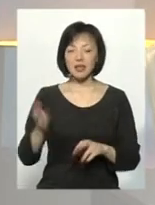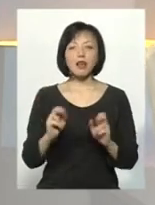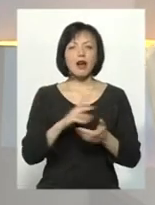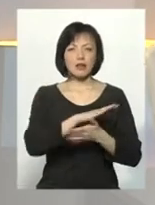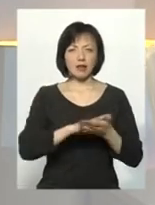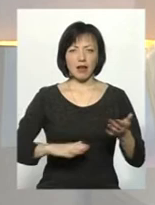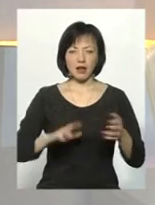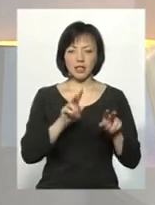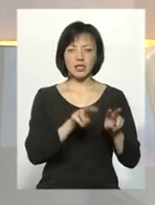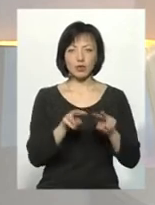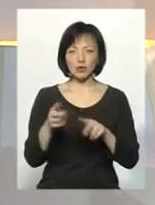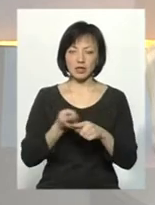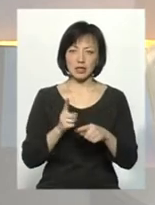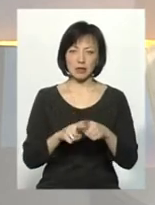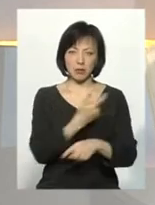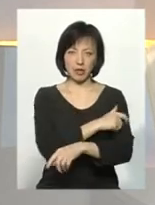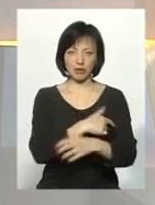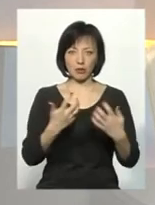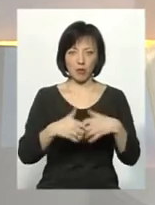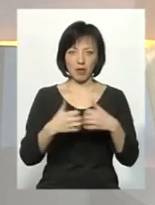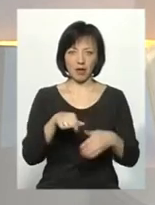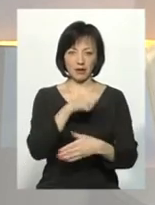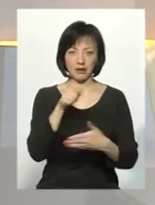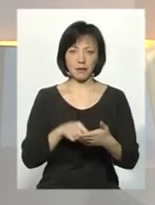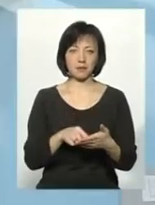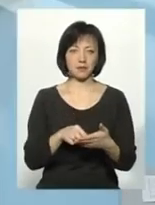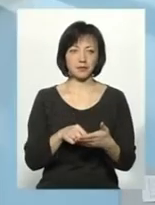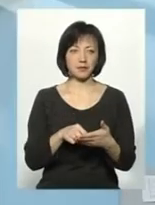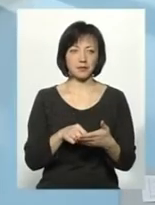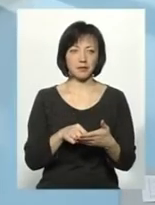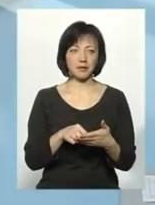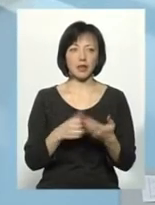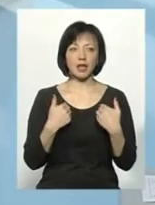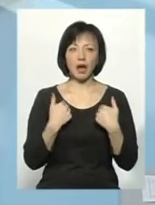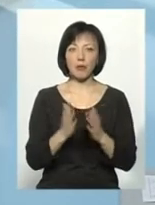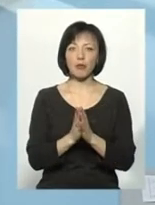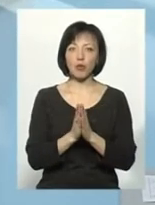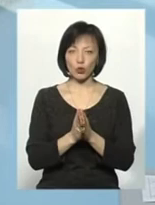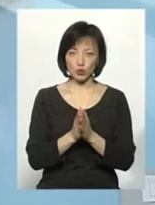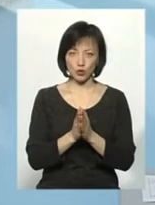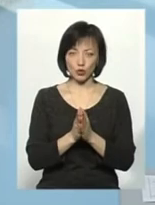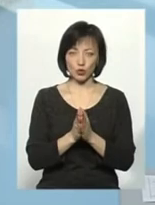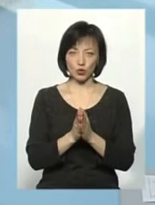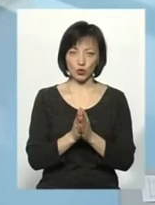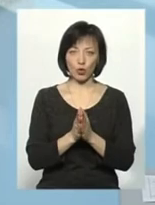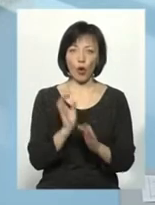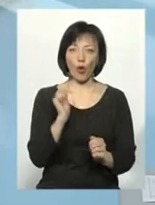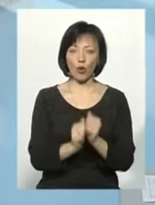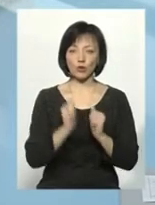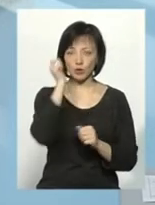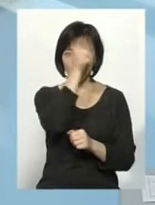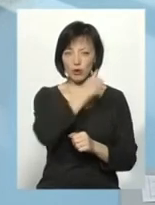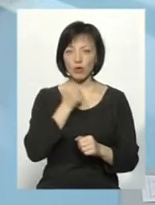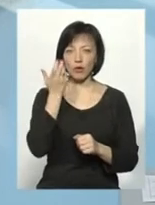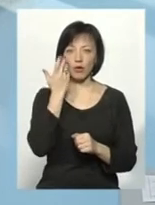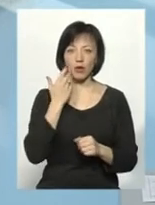слідкуєте за цим медичним обладнанням? Я прошу кожного року, коли